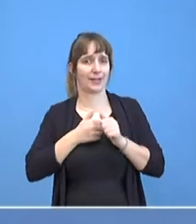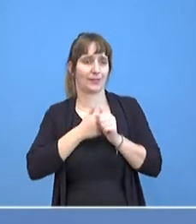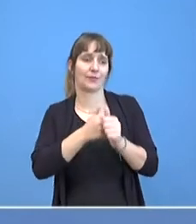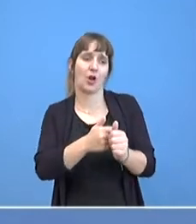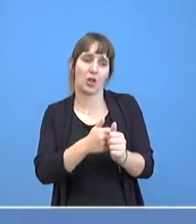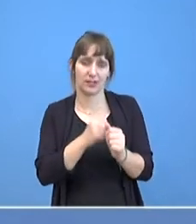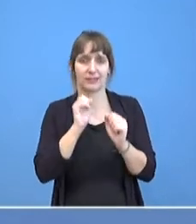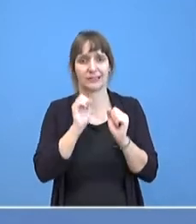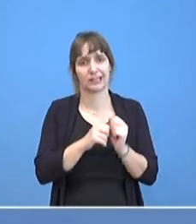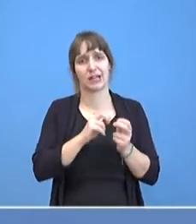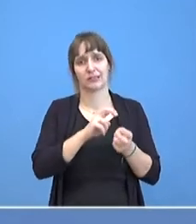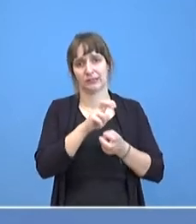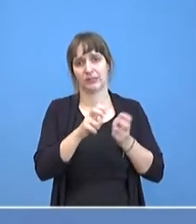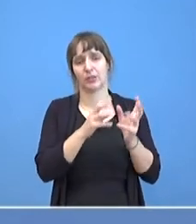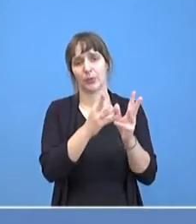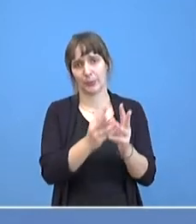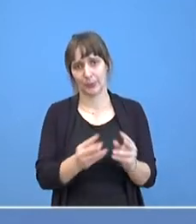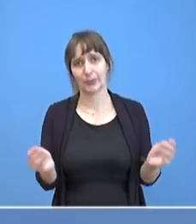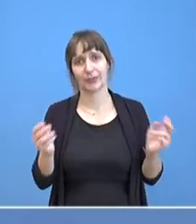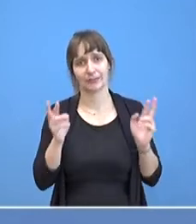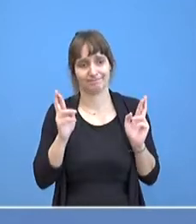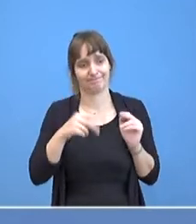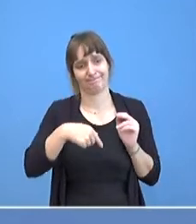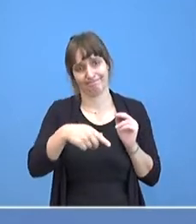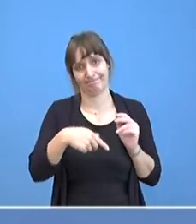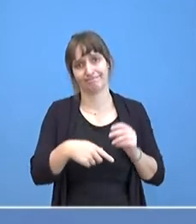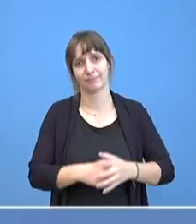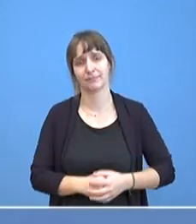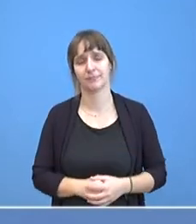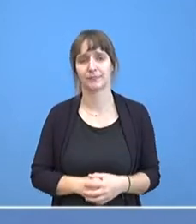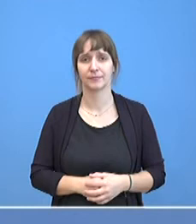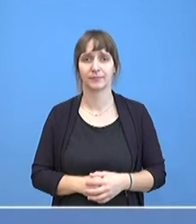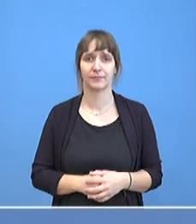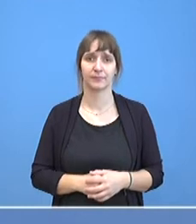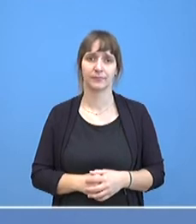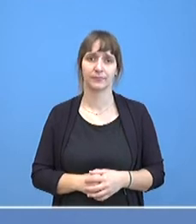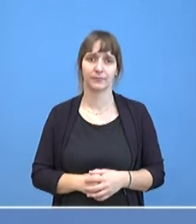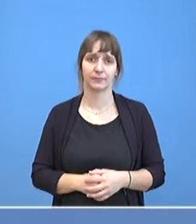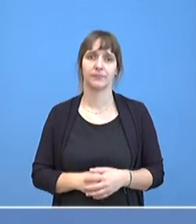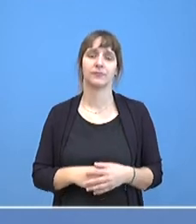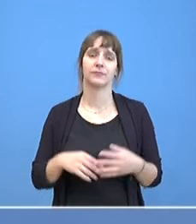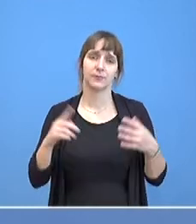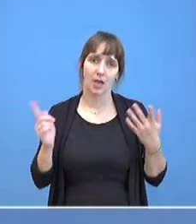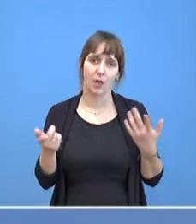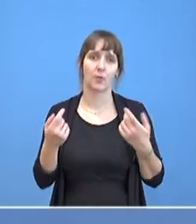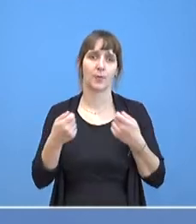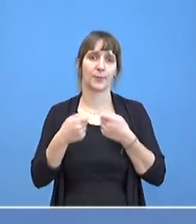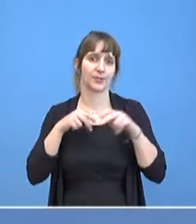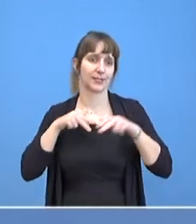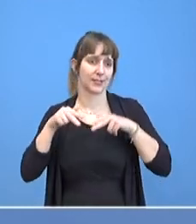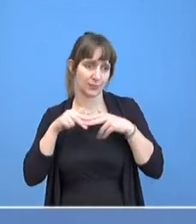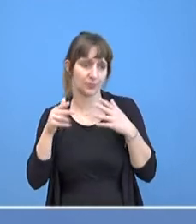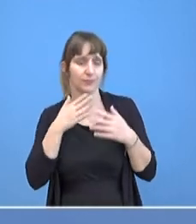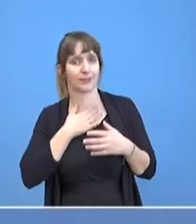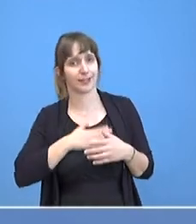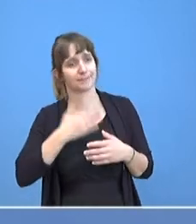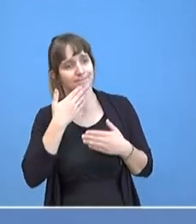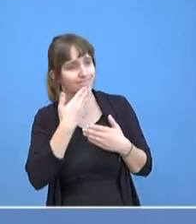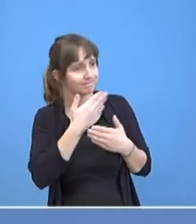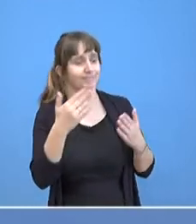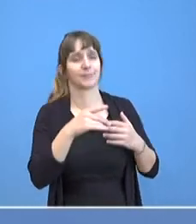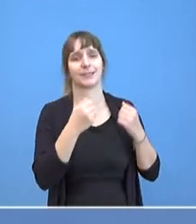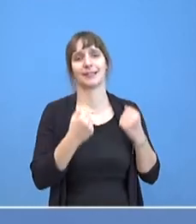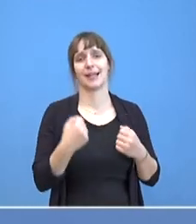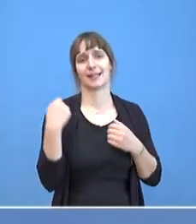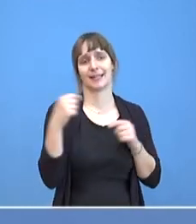Tat bald bewältigen können. Ich danke im Namen der Bundesregierung den Sicherheitskräften vor Ort, die schnell eingegriffen